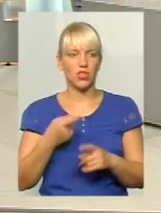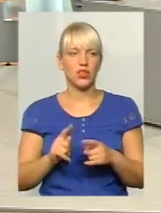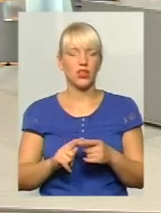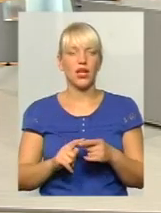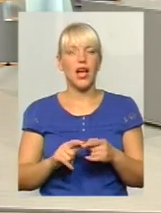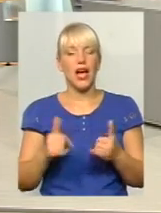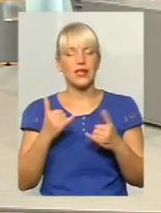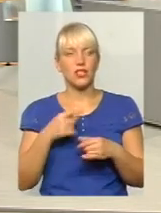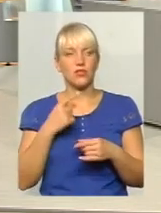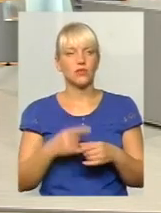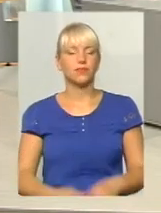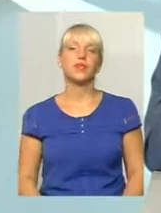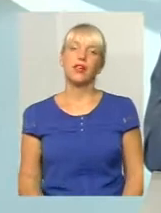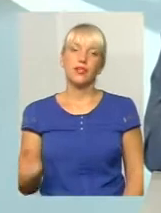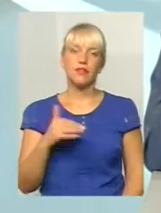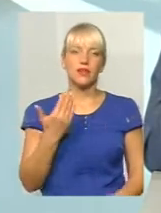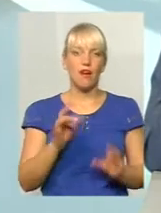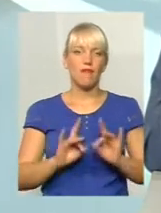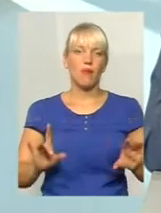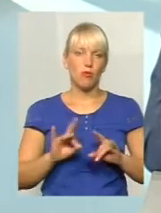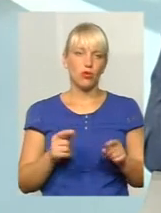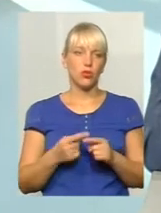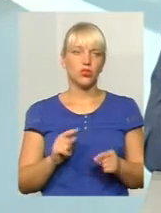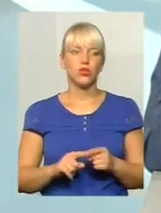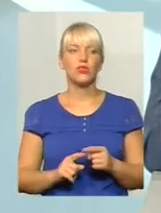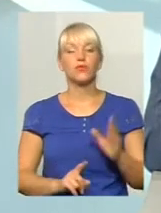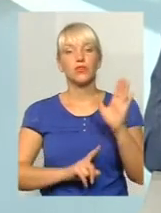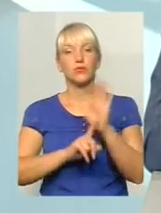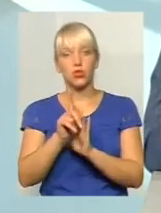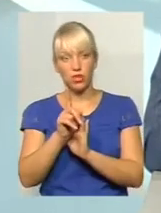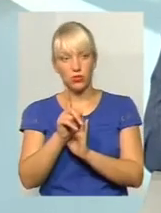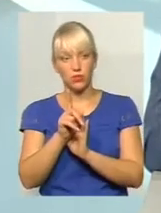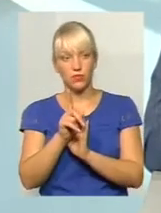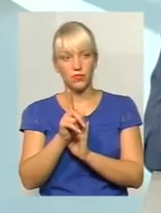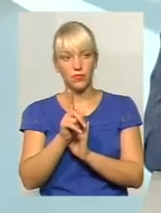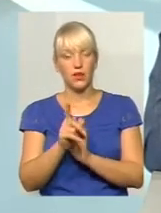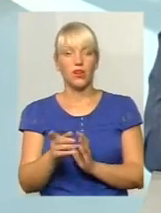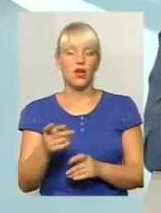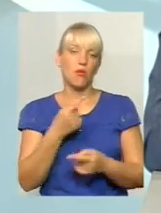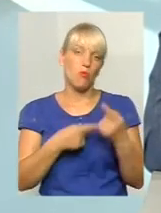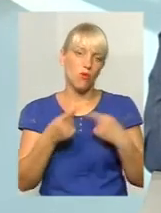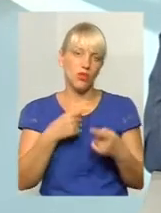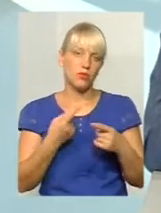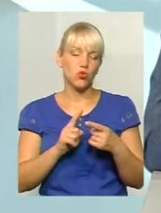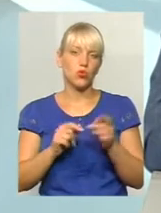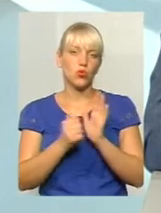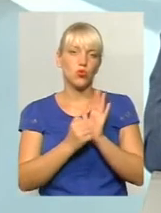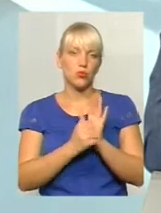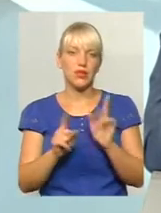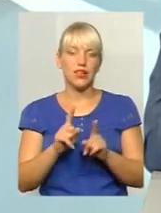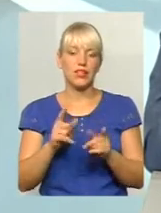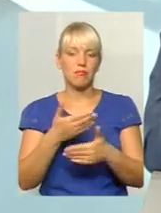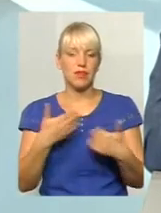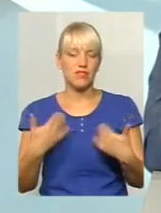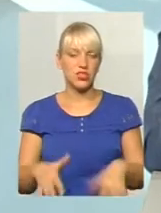не зараз беруть. я поясню. Ну, спочатку, давайте повернемось до того документа, який ми вже